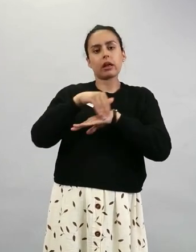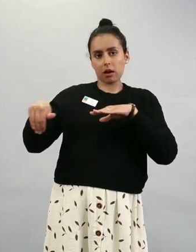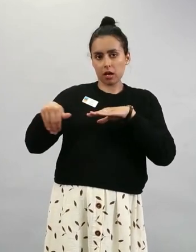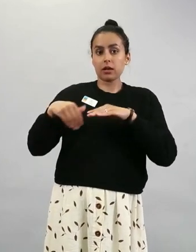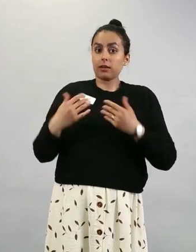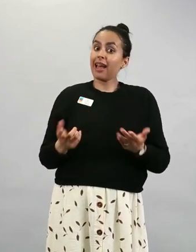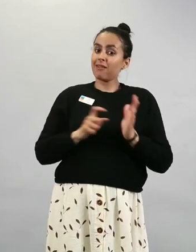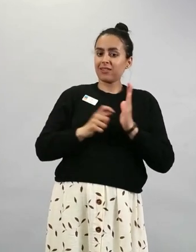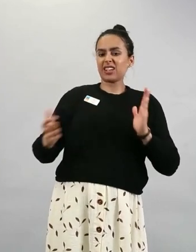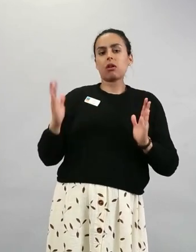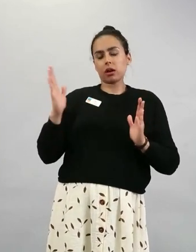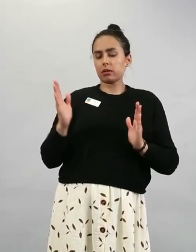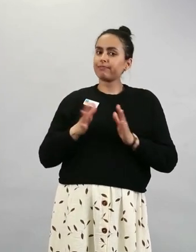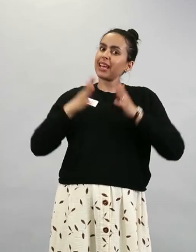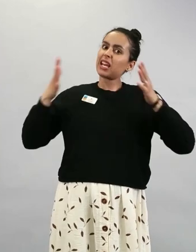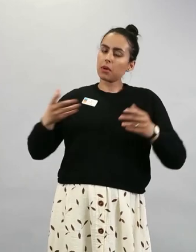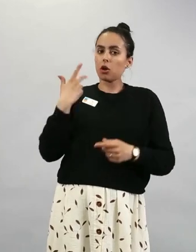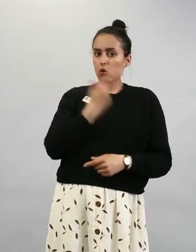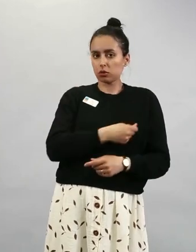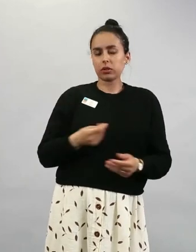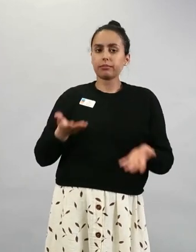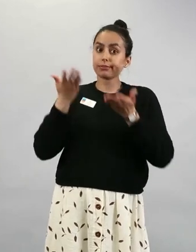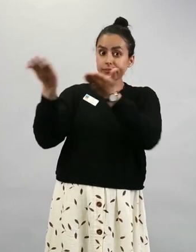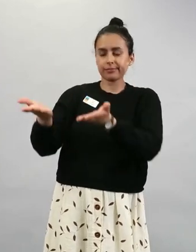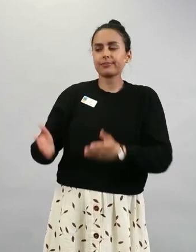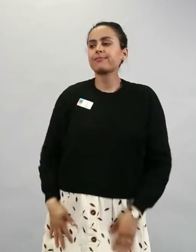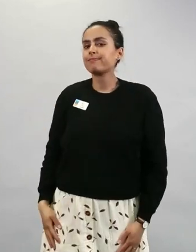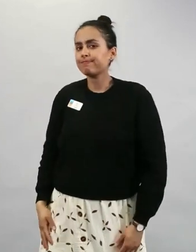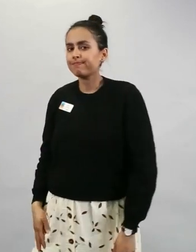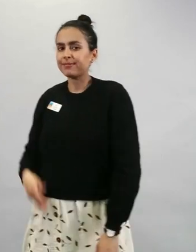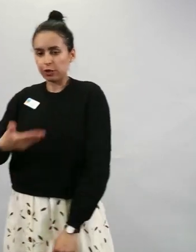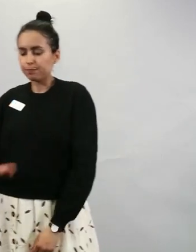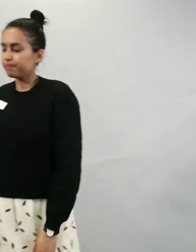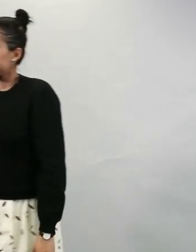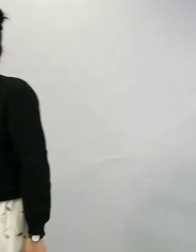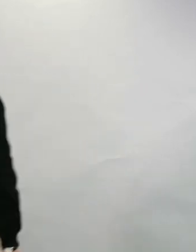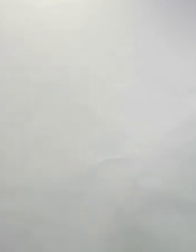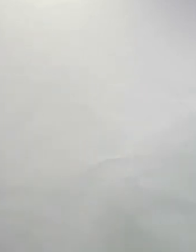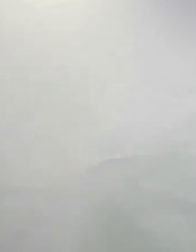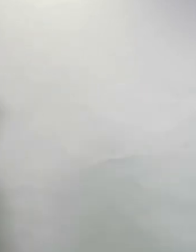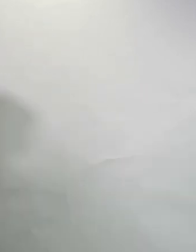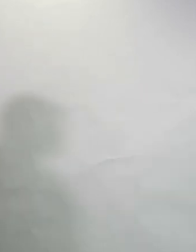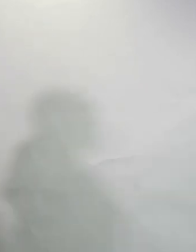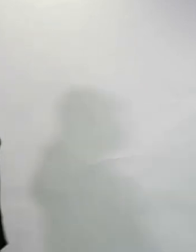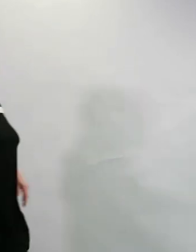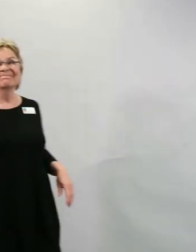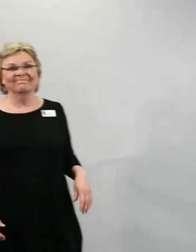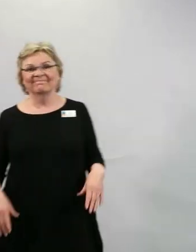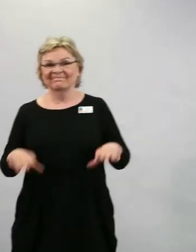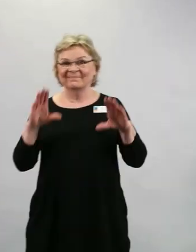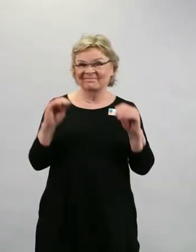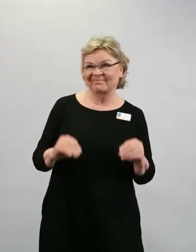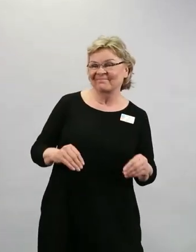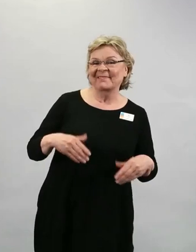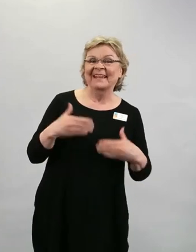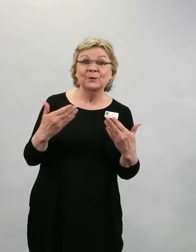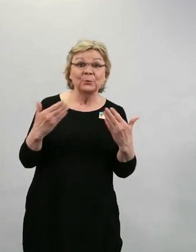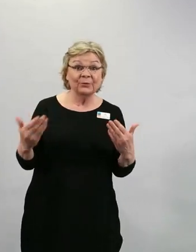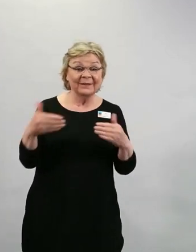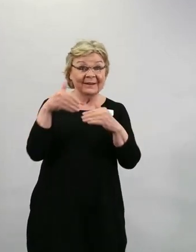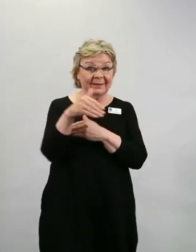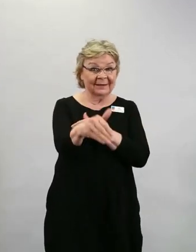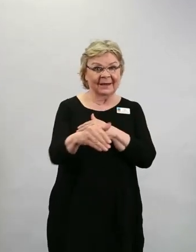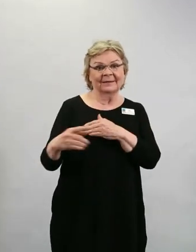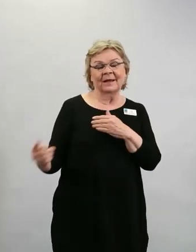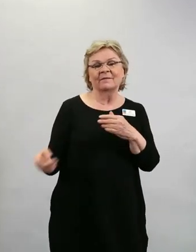enemmän rokotteita kuin muualle. Kiitos. Ja jatketaan tällä rokotusvälillä. Mainitsitte esityksissä,